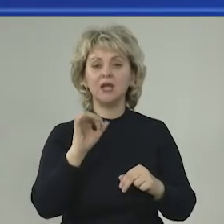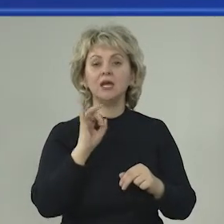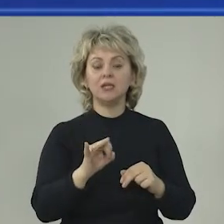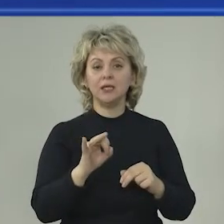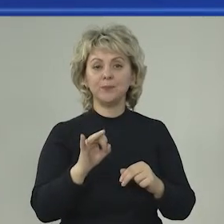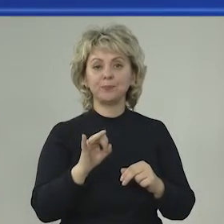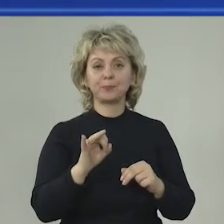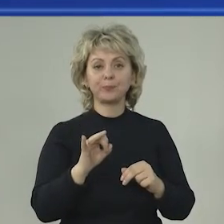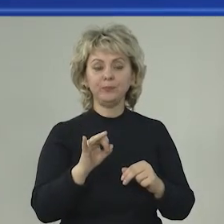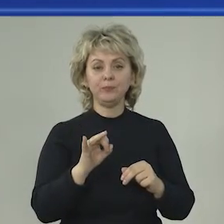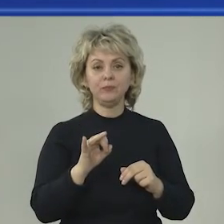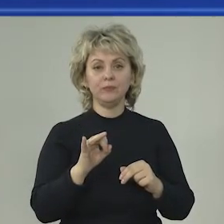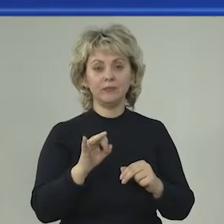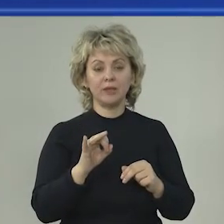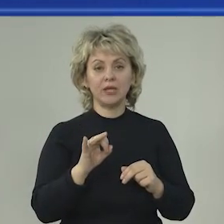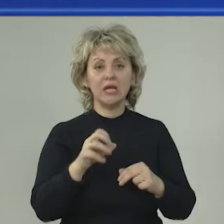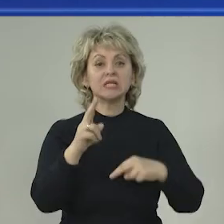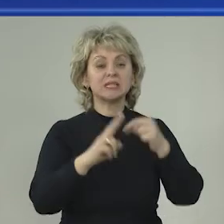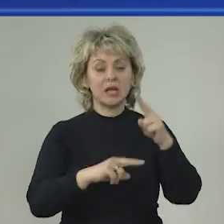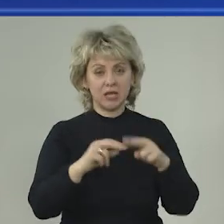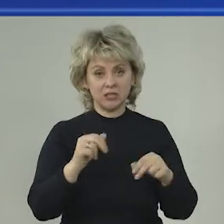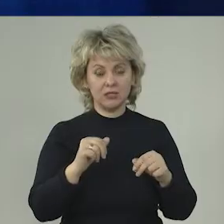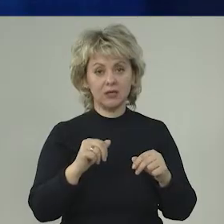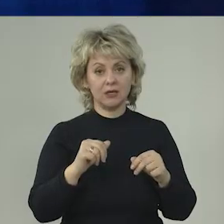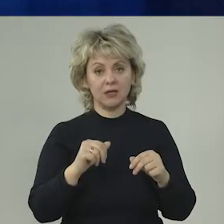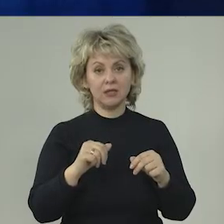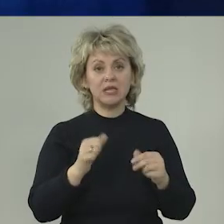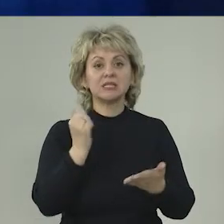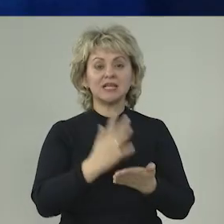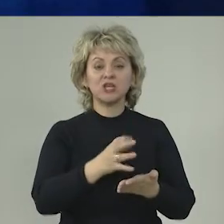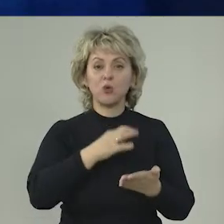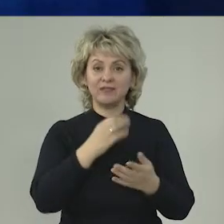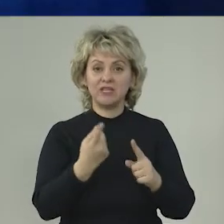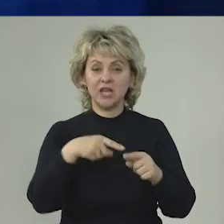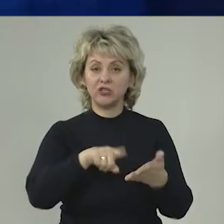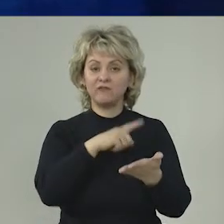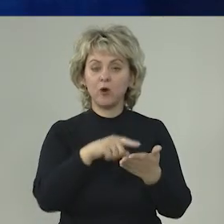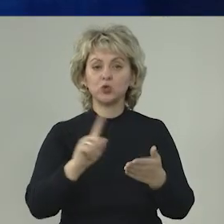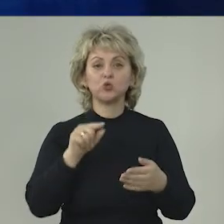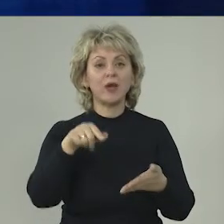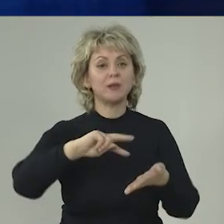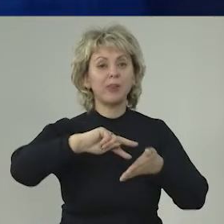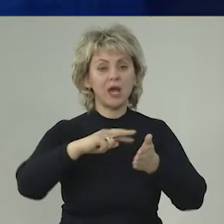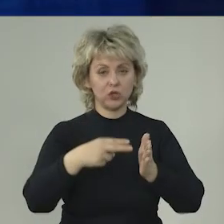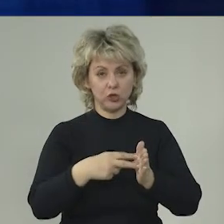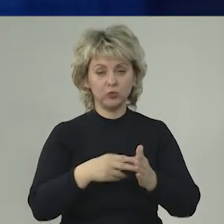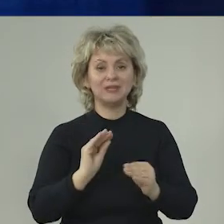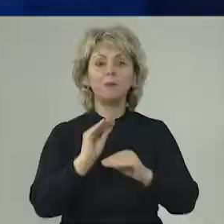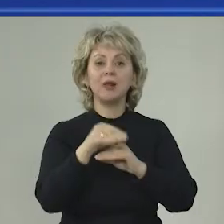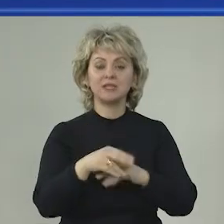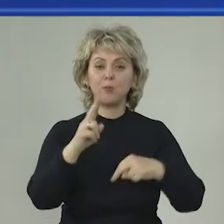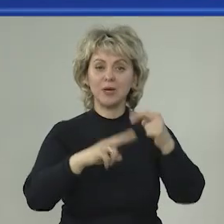строители сразу же ответили на этот вопрос, что они планируют